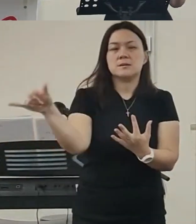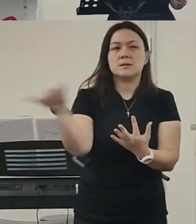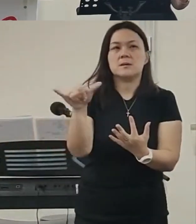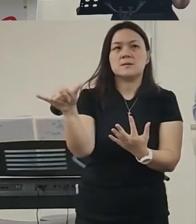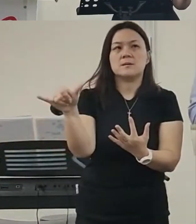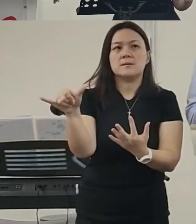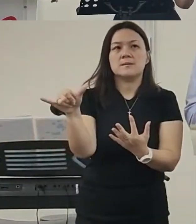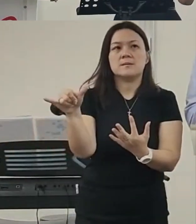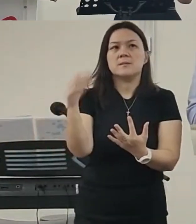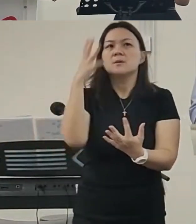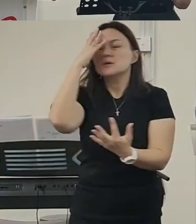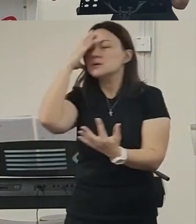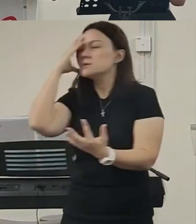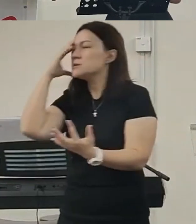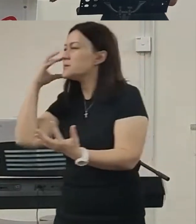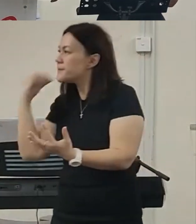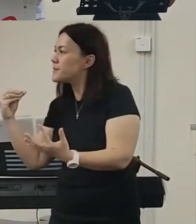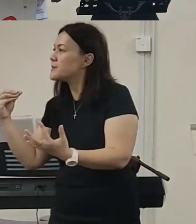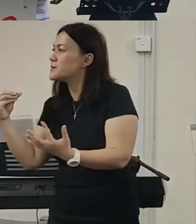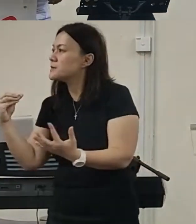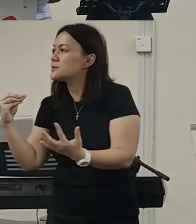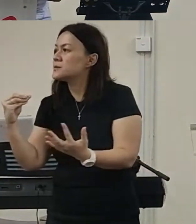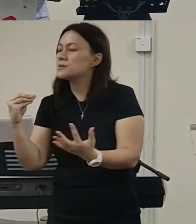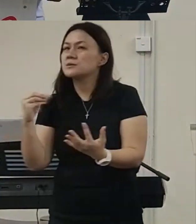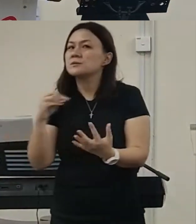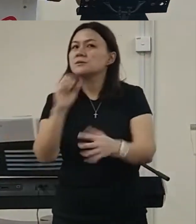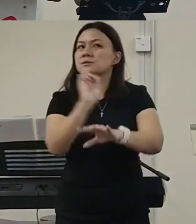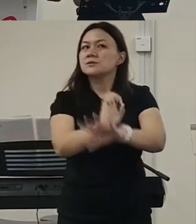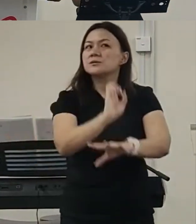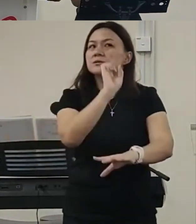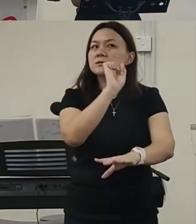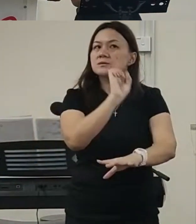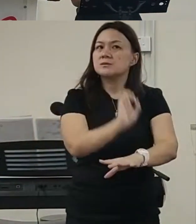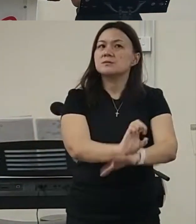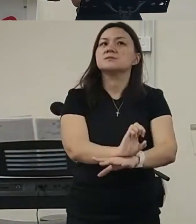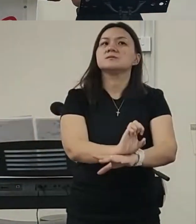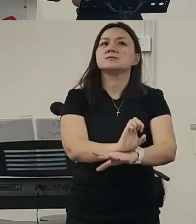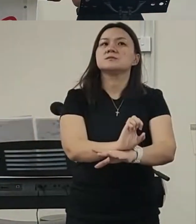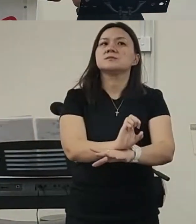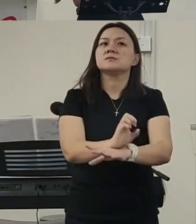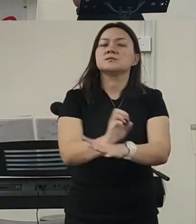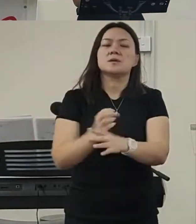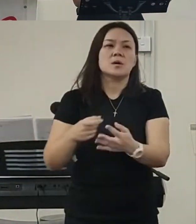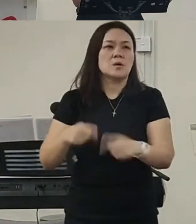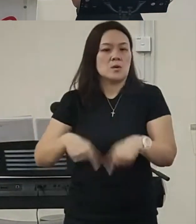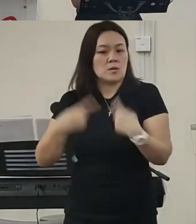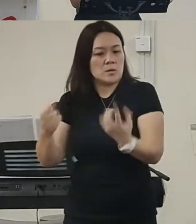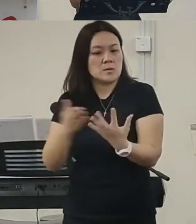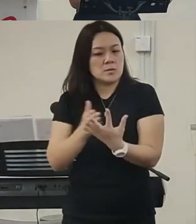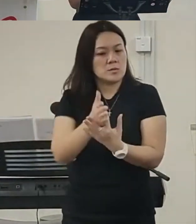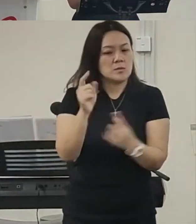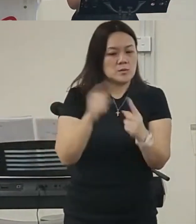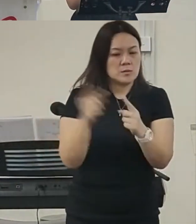经历的那一个呢好像在行走但是呢里面是死呢就是今天的教会所面对的